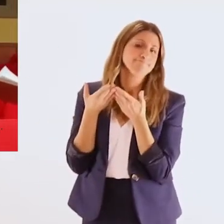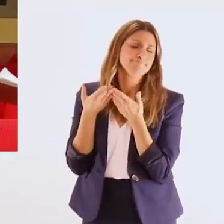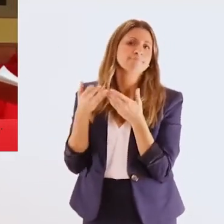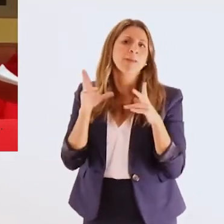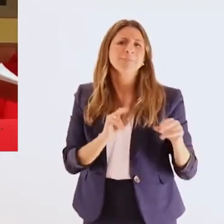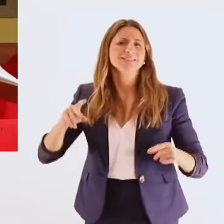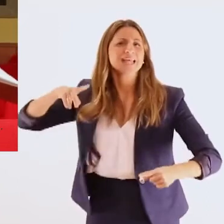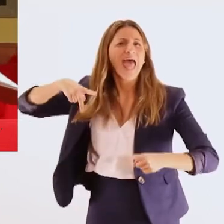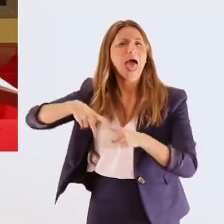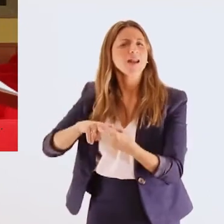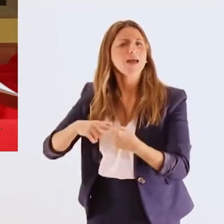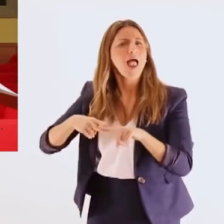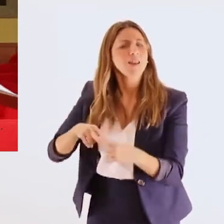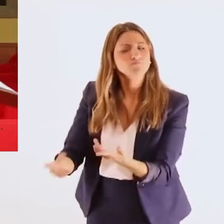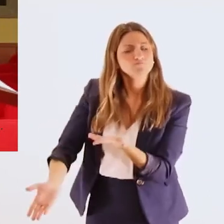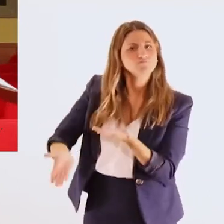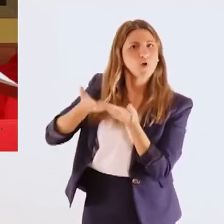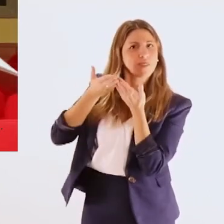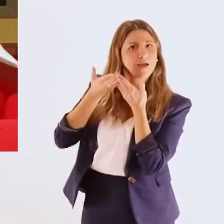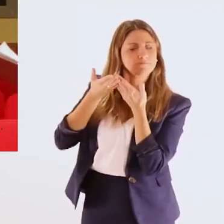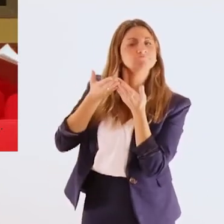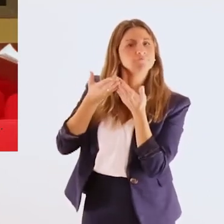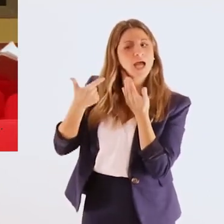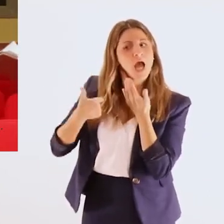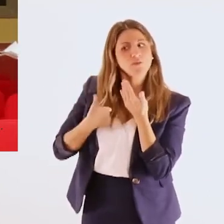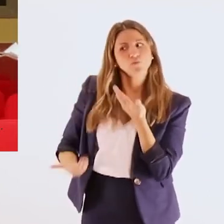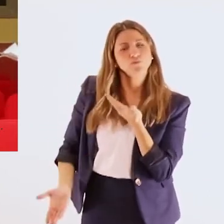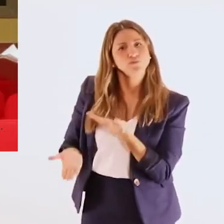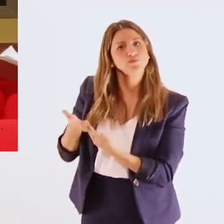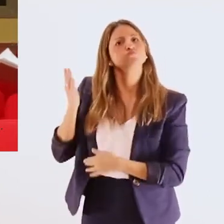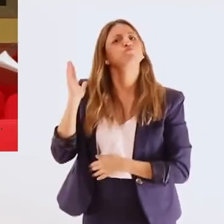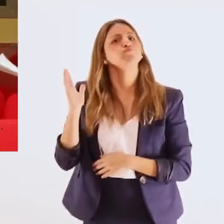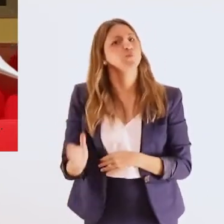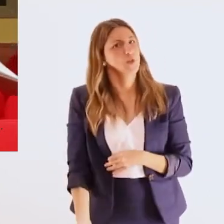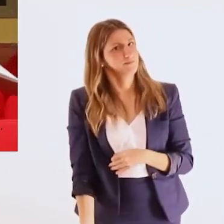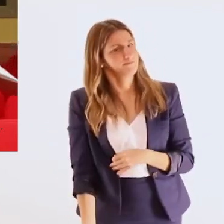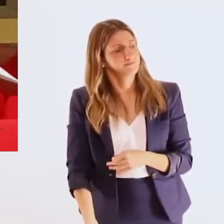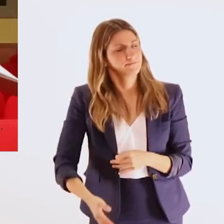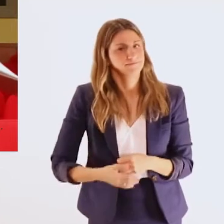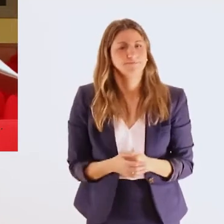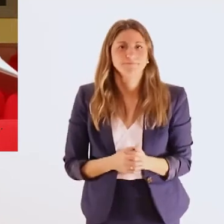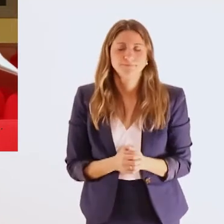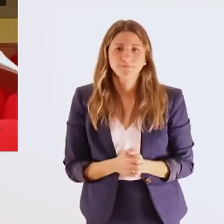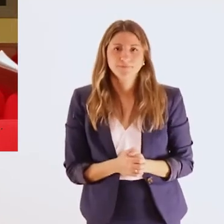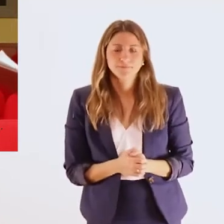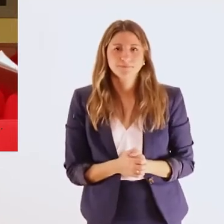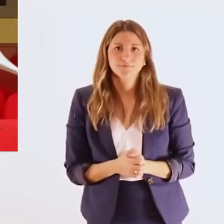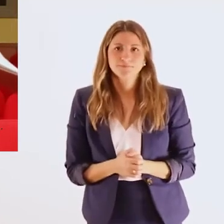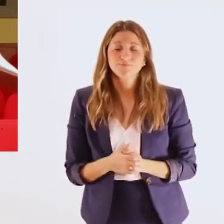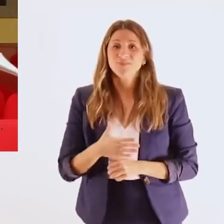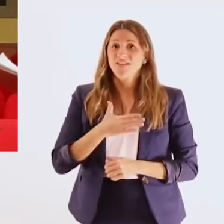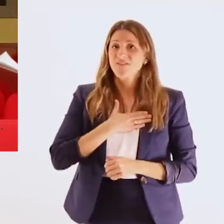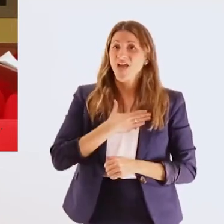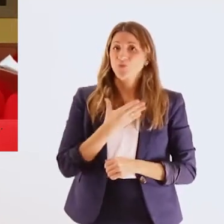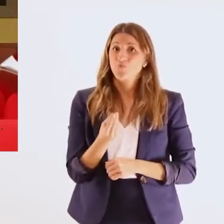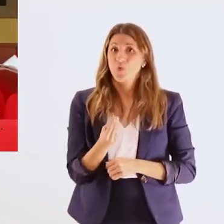προγραμμάτων σε όλη τη χώρα Το Ινστιτούτο είναι ένα πολύ δυνατό όπλο αν μπορούσα να